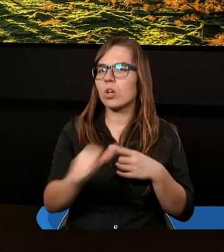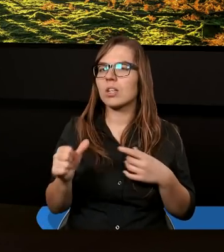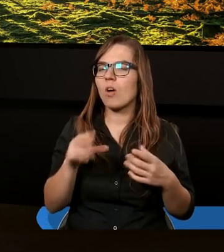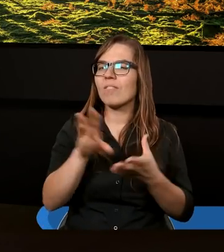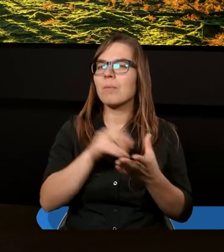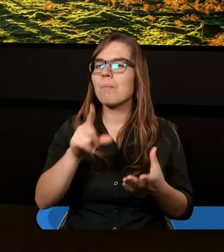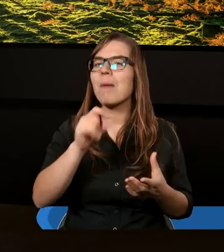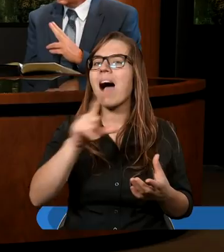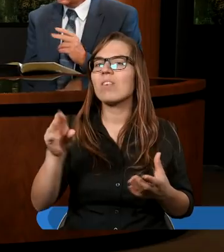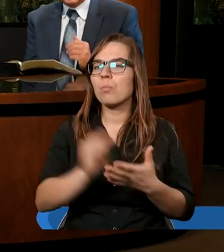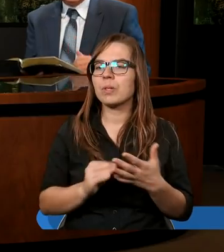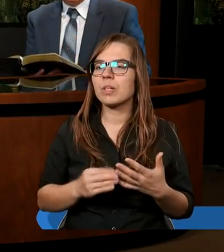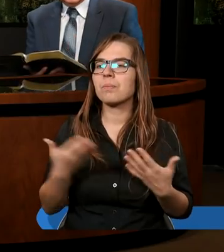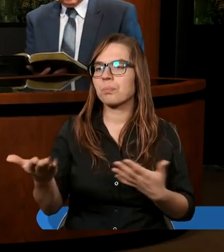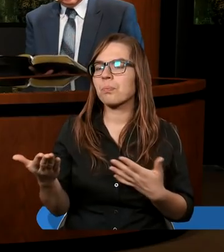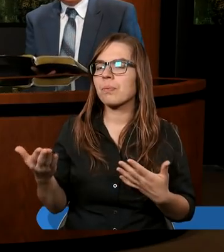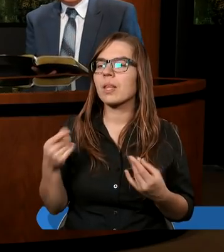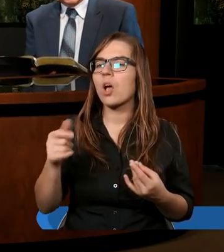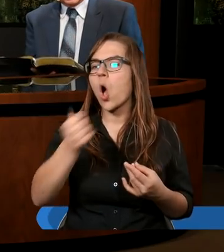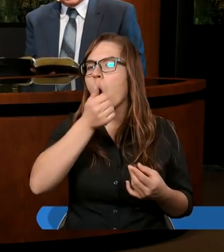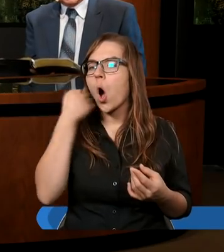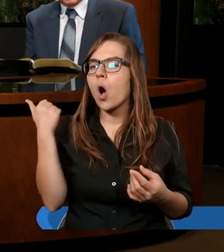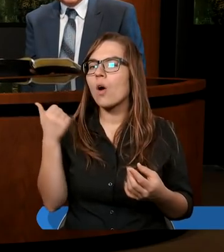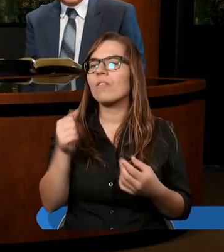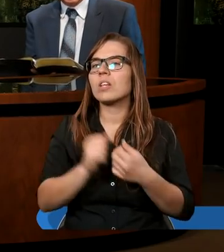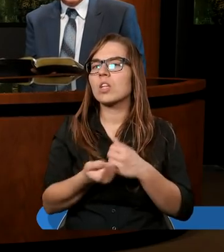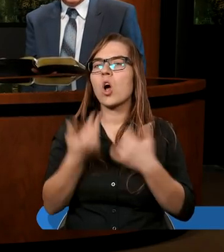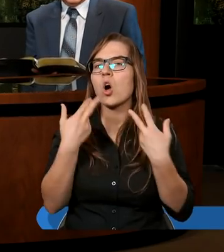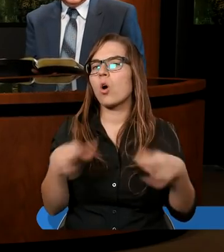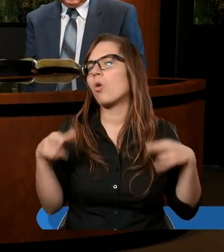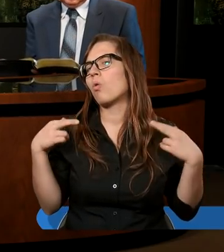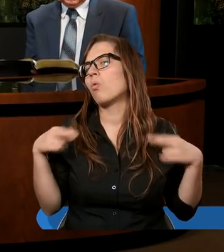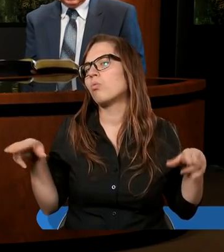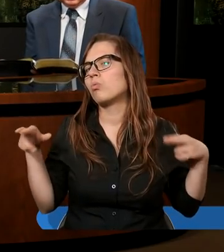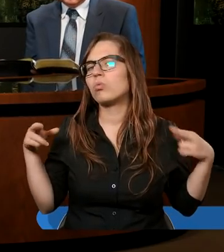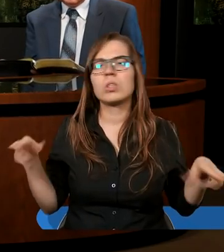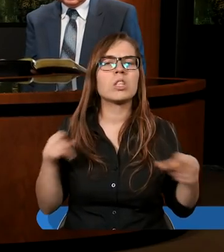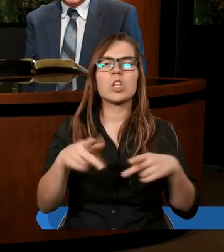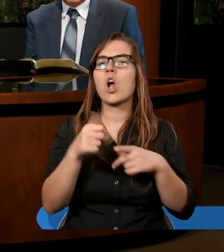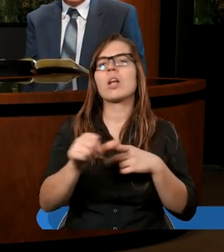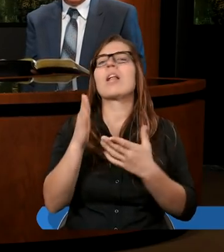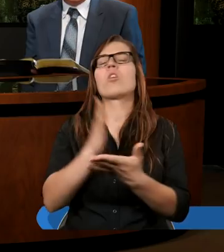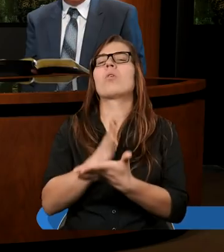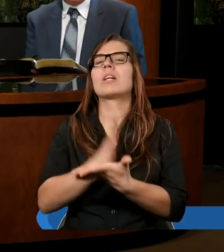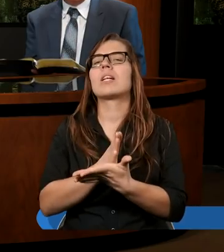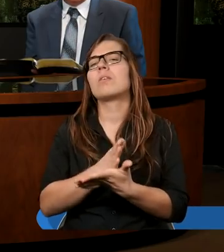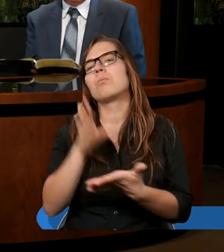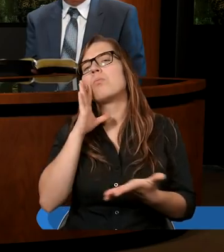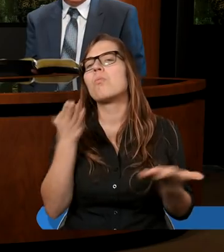co Paweł pisze? Proszę. Owoce są różnorakie. To nie są tylko